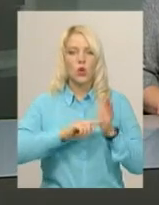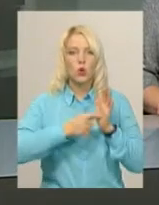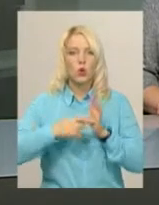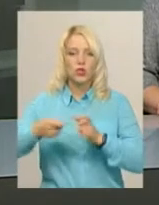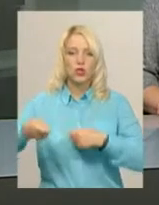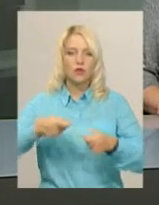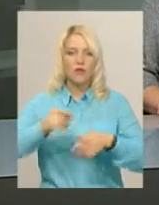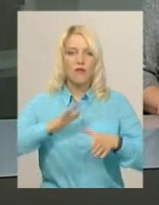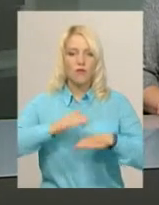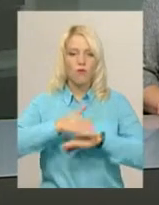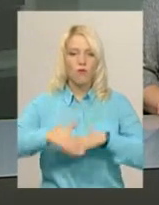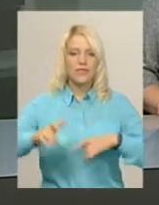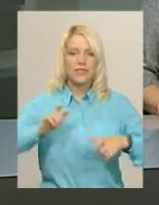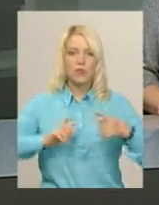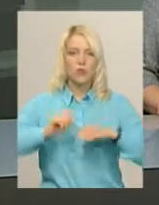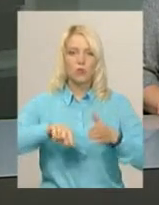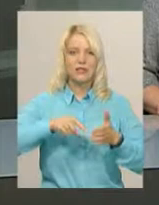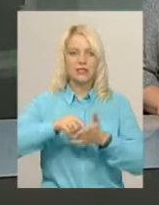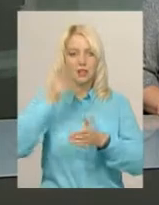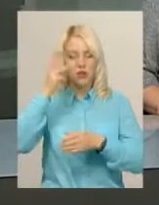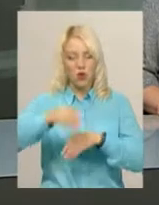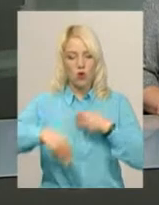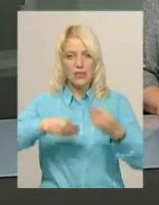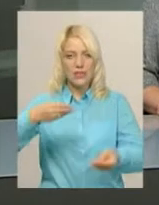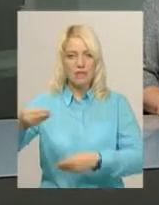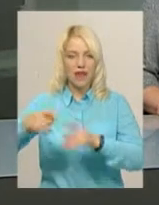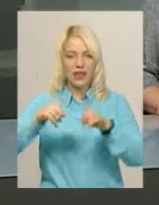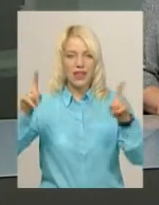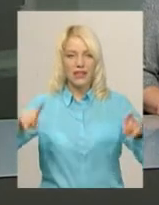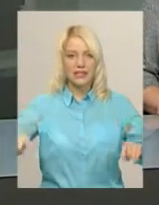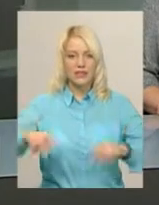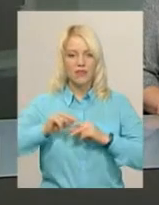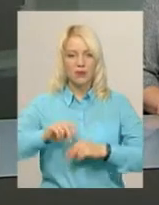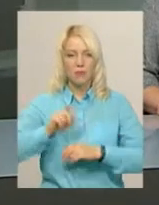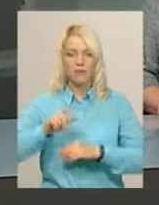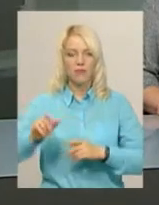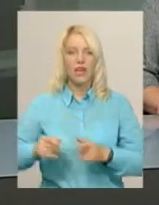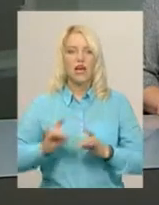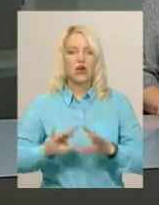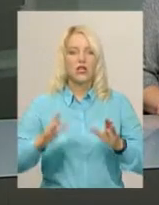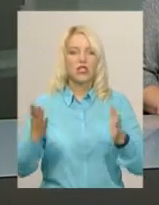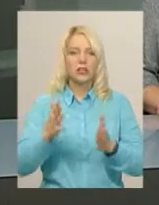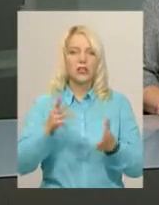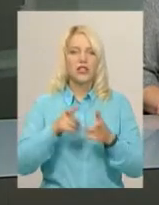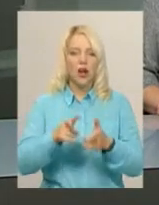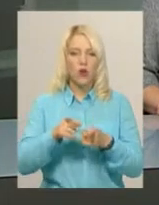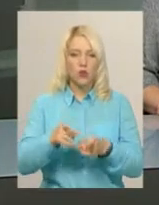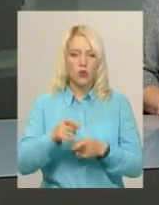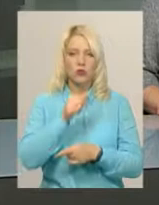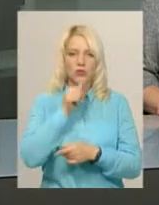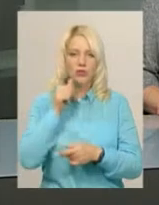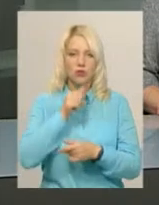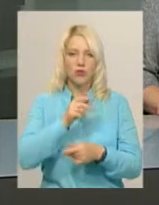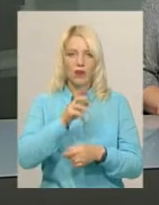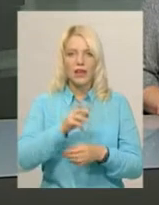Інститутській у Хмельницькому. Роздавали листівки працівникам та роз'яснювали, чим загрожує тюніва зайнятість. З початку року в